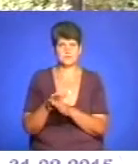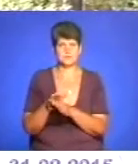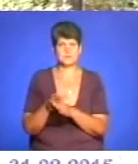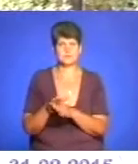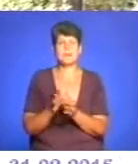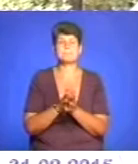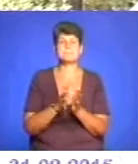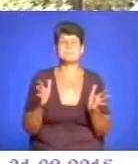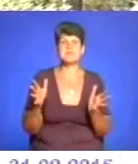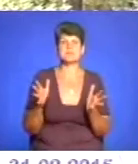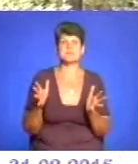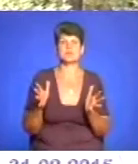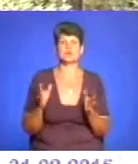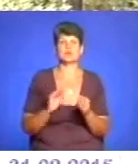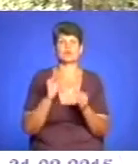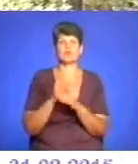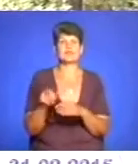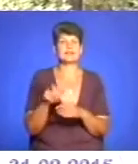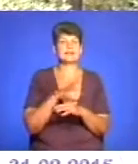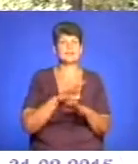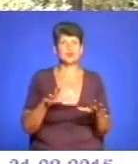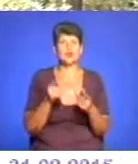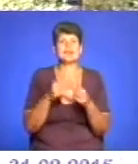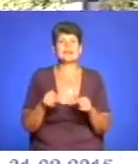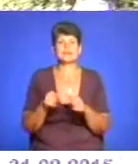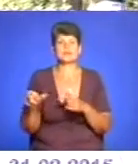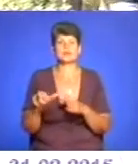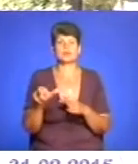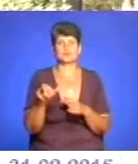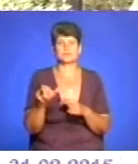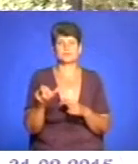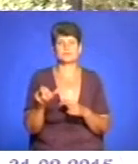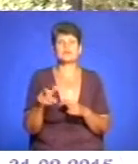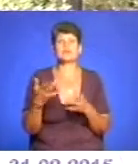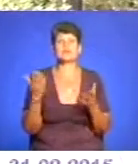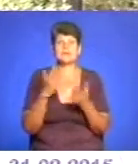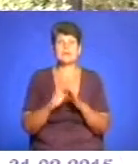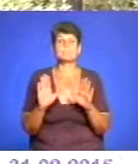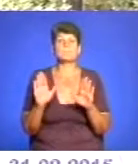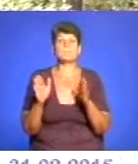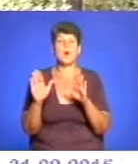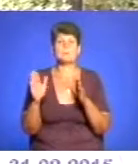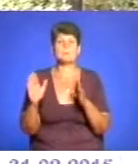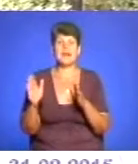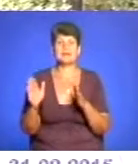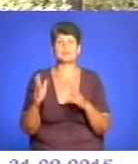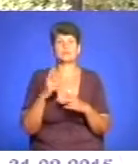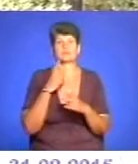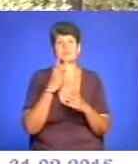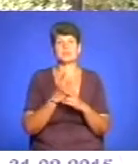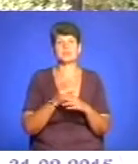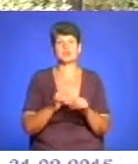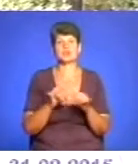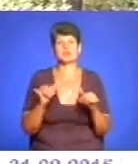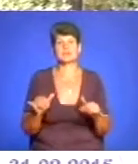Більше додаткових ліній не було. Щодо організації дорожнього руху, то є деякі моменти, де буде передбачатись і розширення,